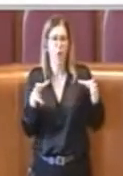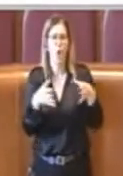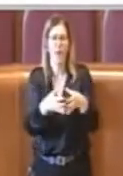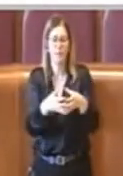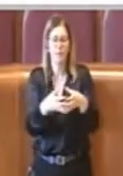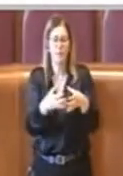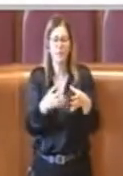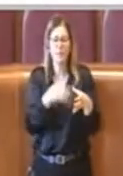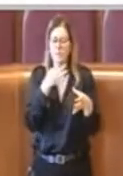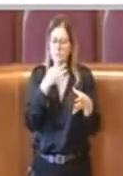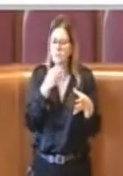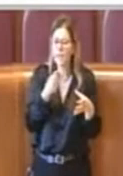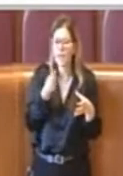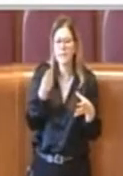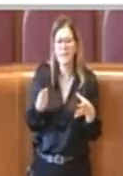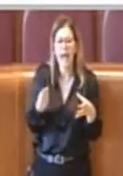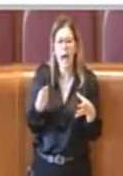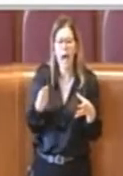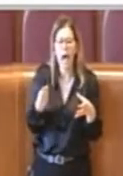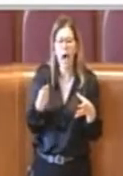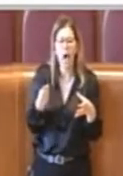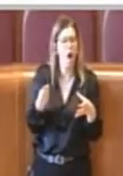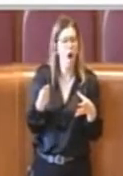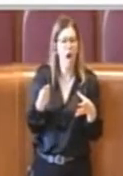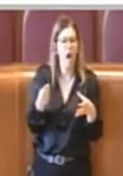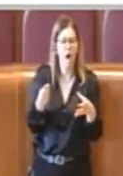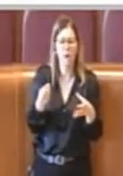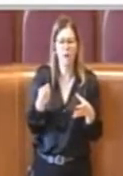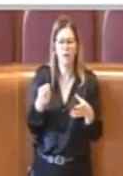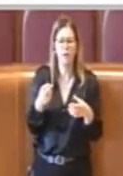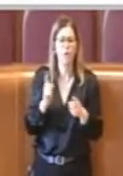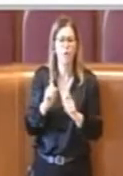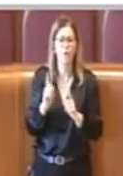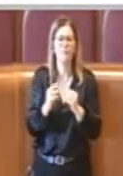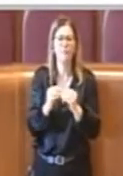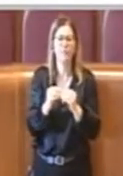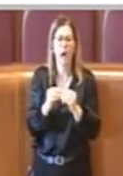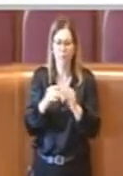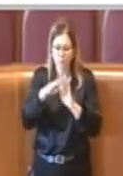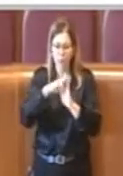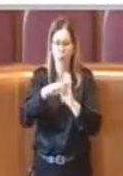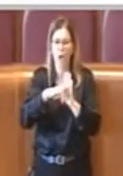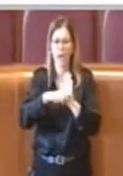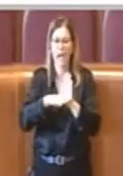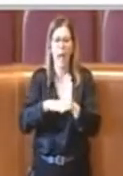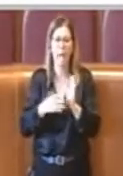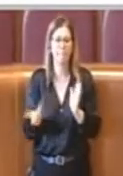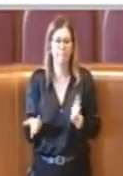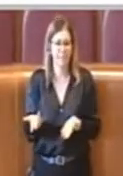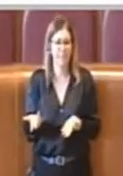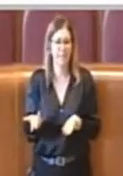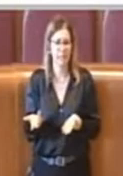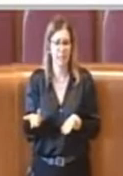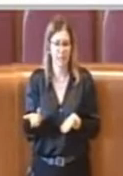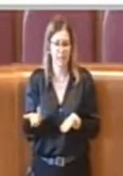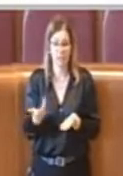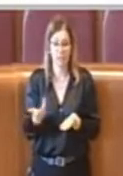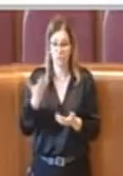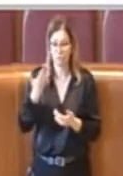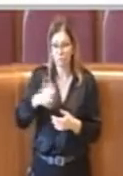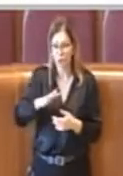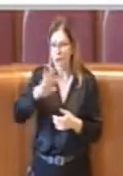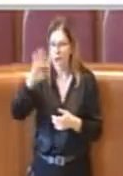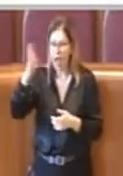la realizzazione di programmi. Tant'è che altri teatri, i libici